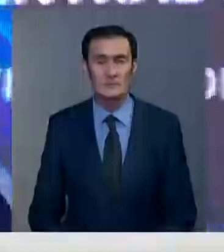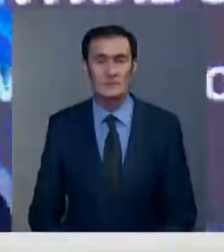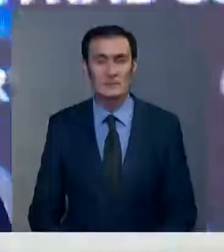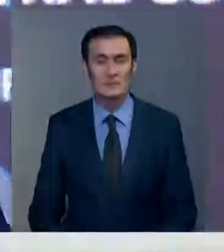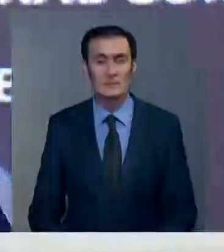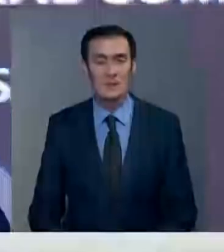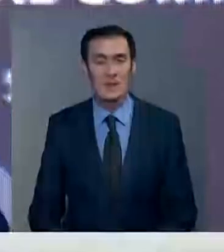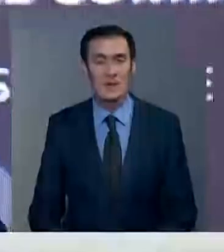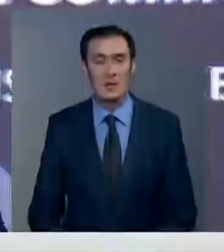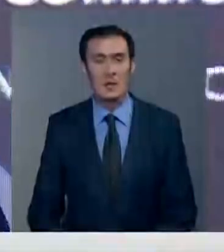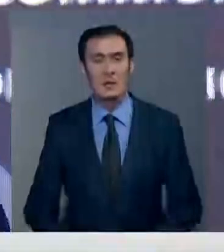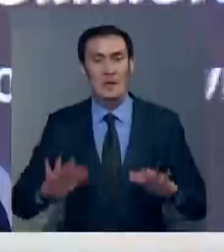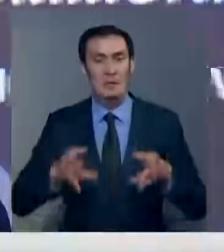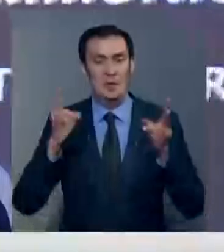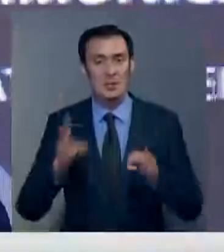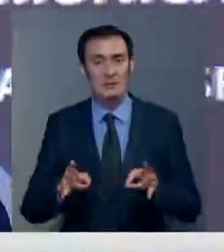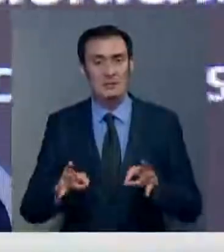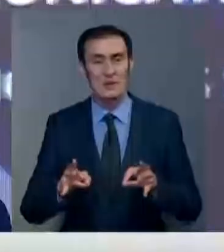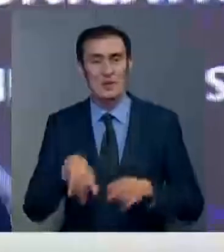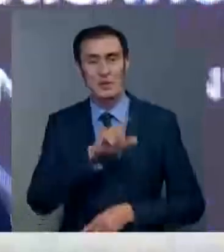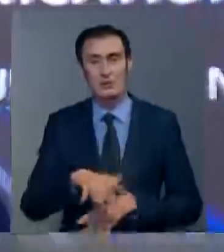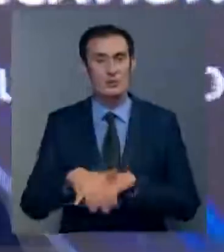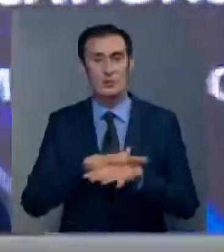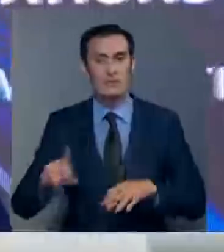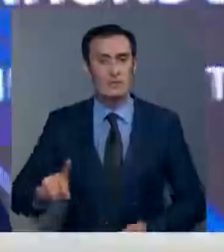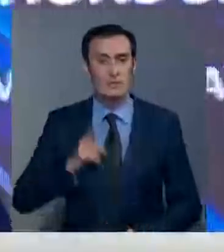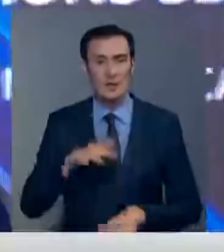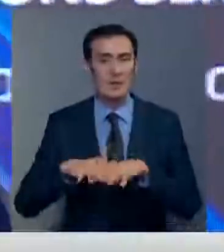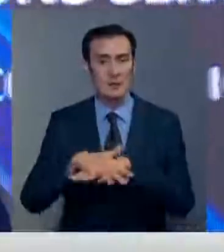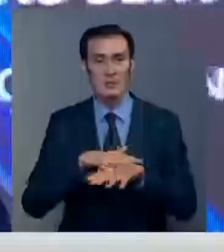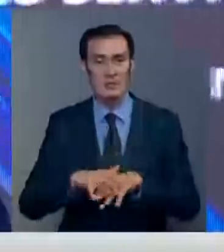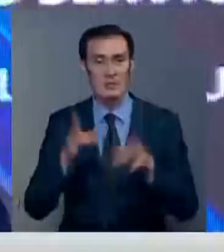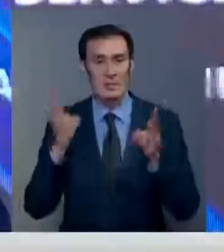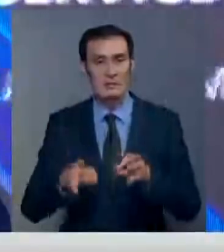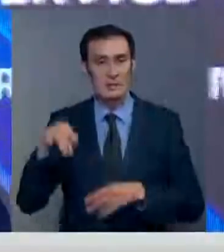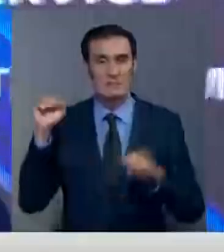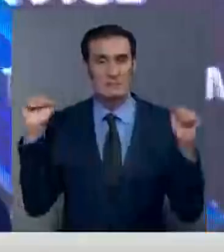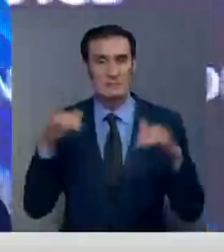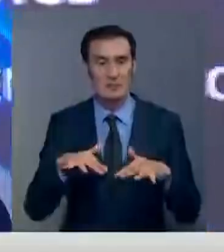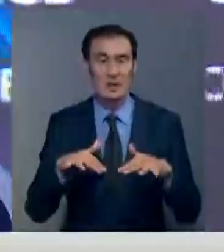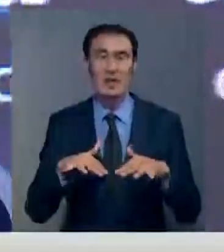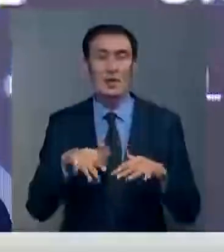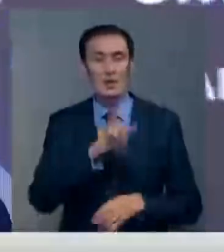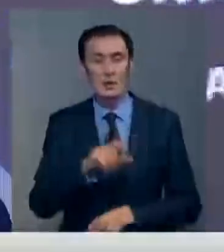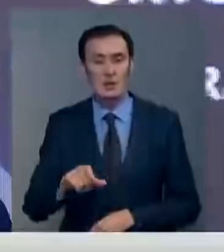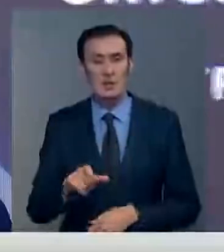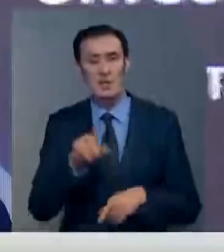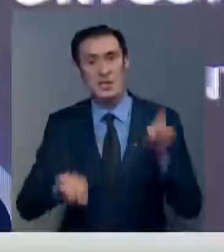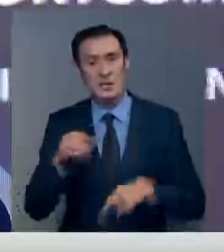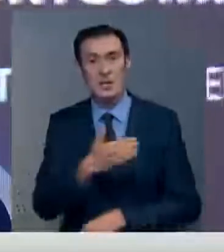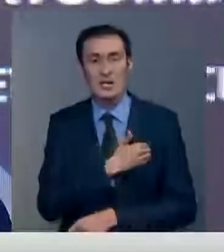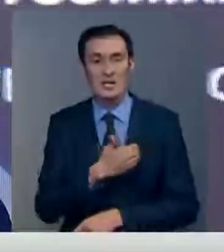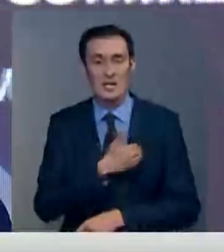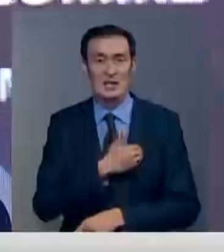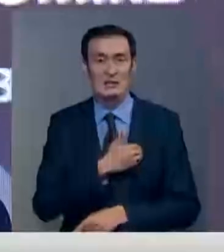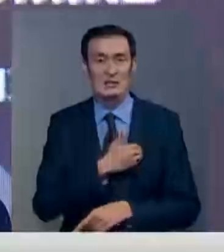На происшедшего старают реагировать жители города. Они собрались на месте происшествия. Отдельными лицами были предприняты попытки